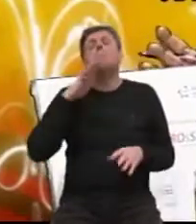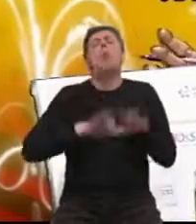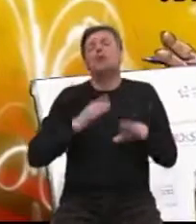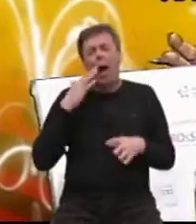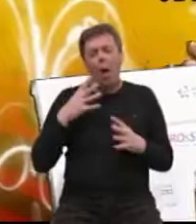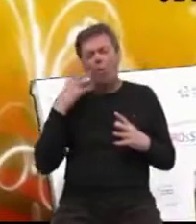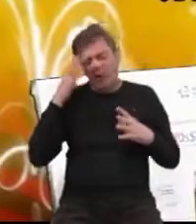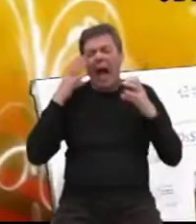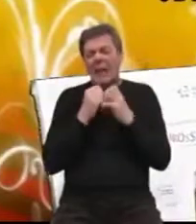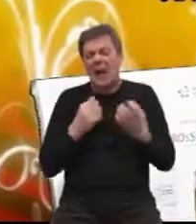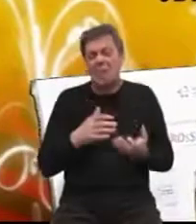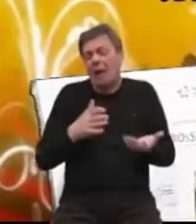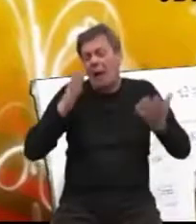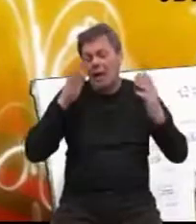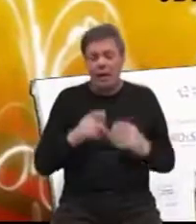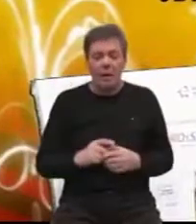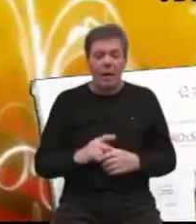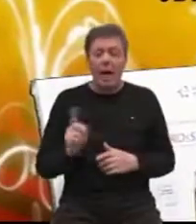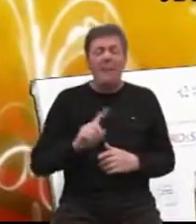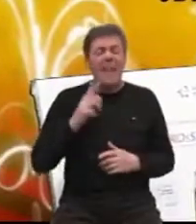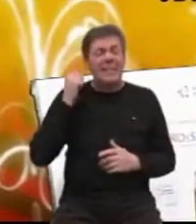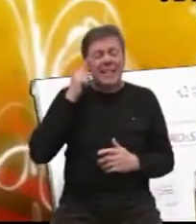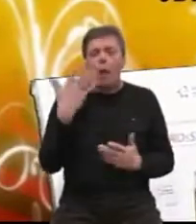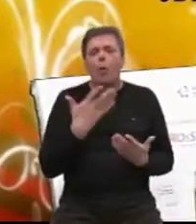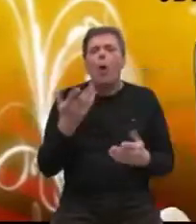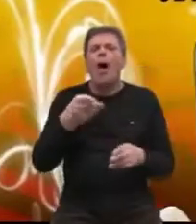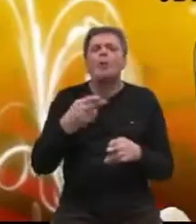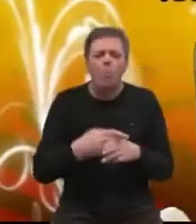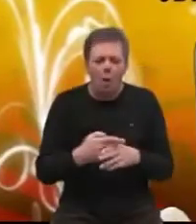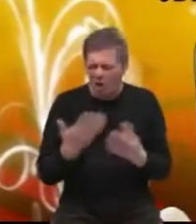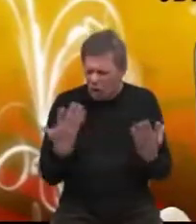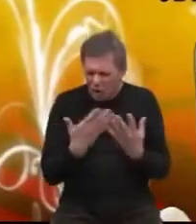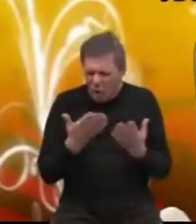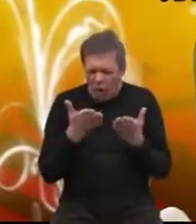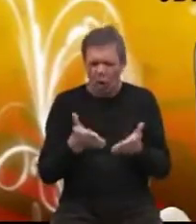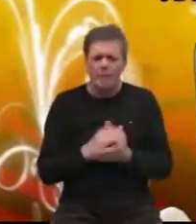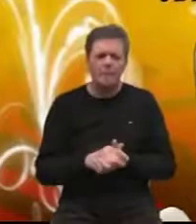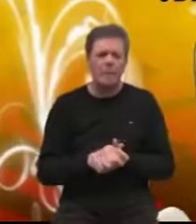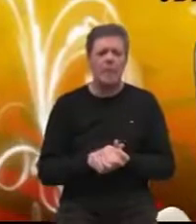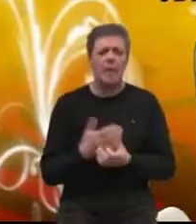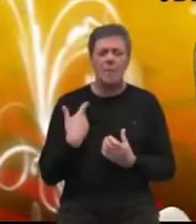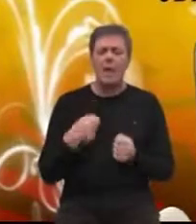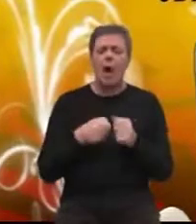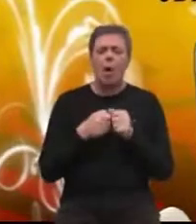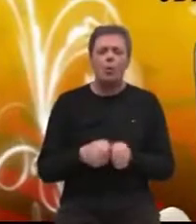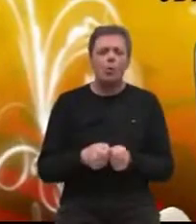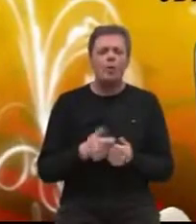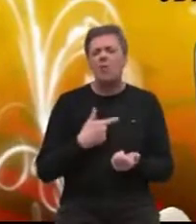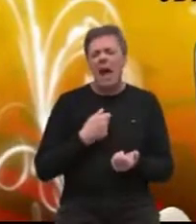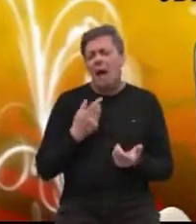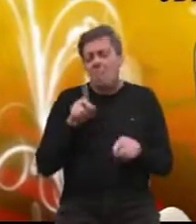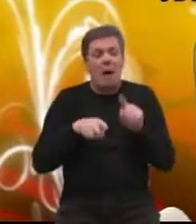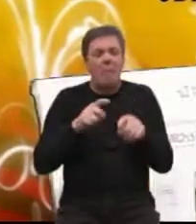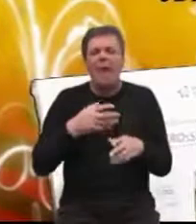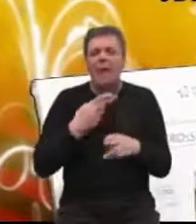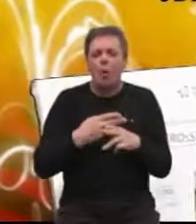20 godina, a nije se znalo. Što to mi kao društvo za neke bolesti